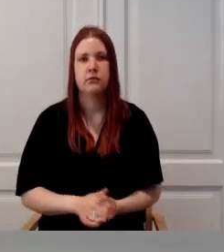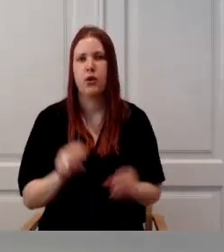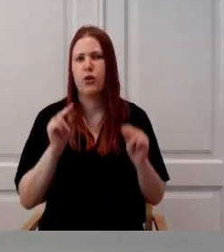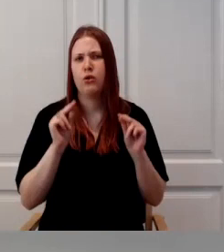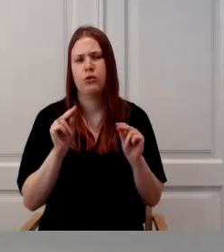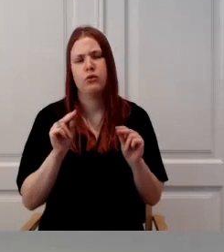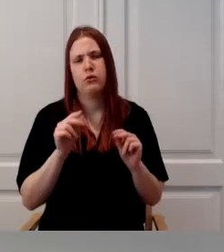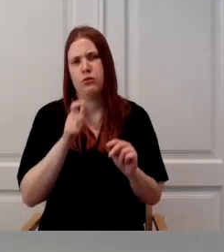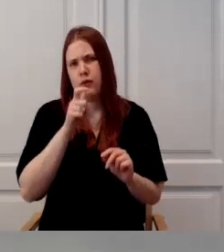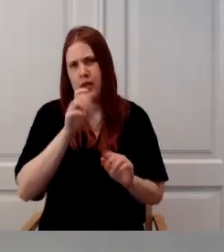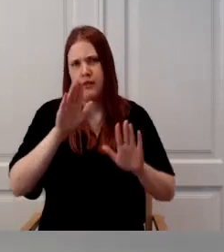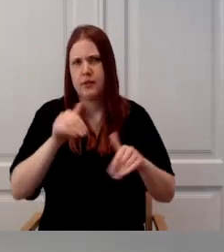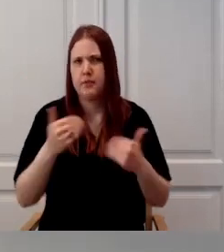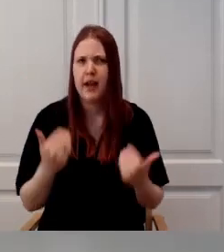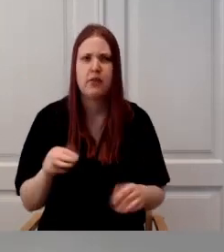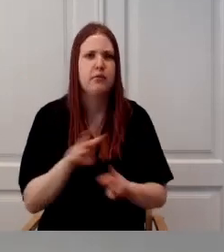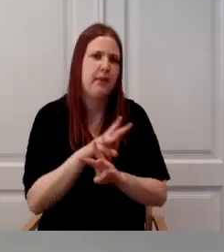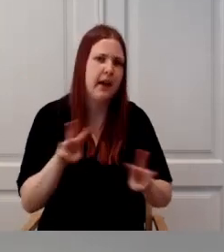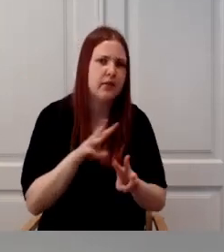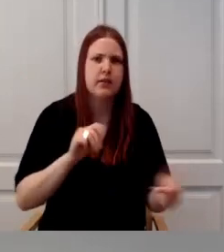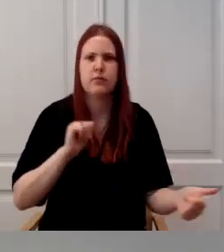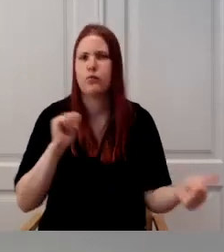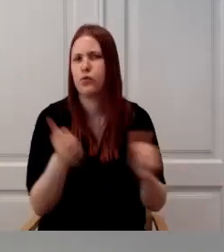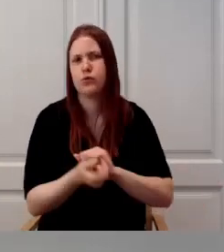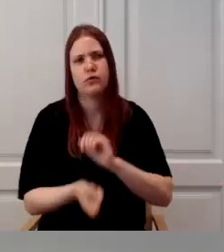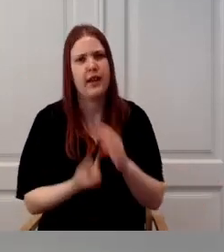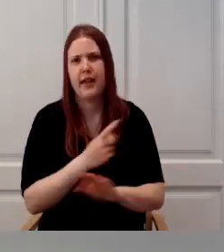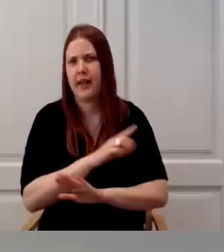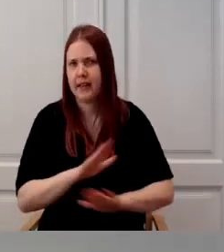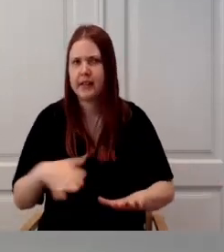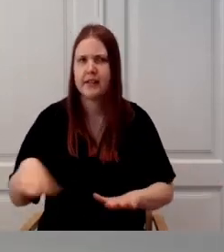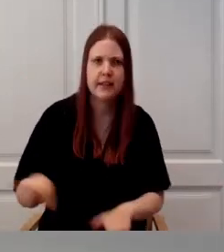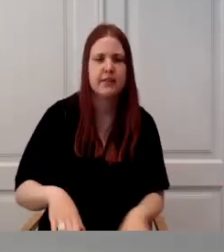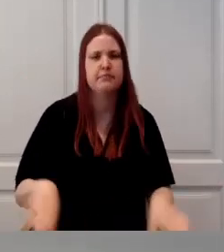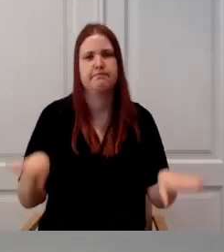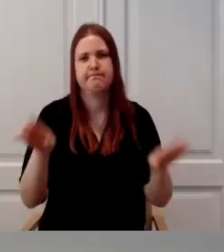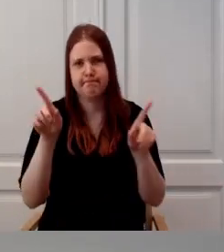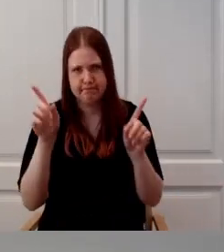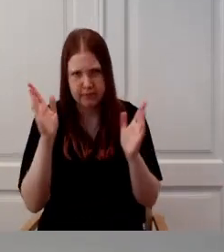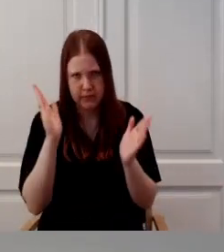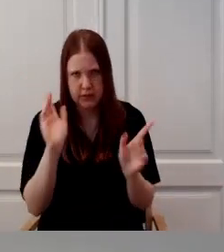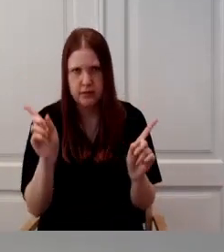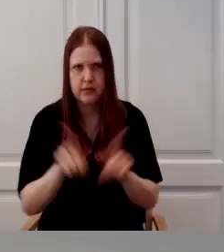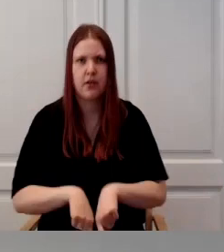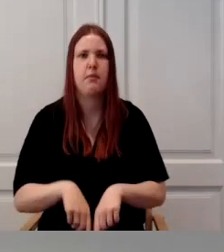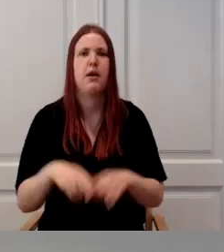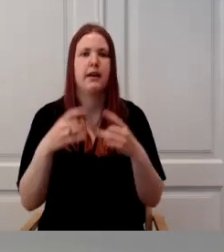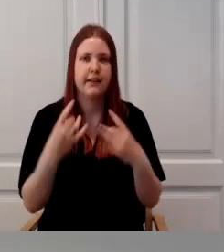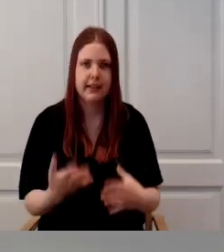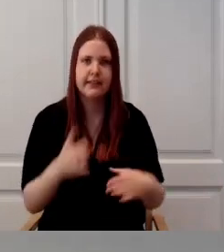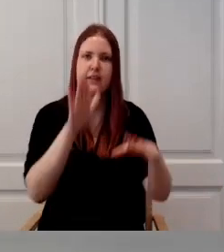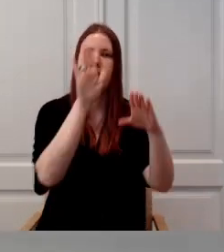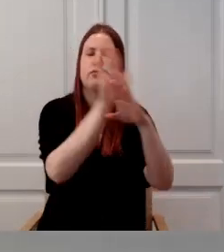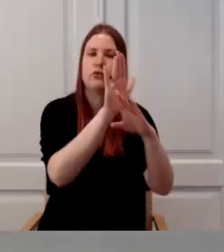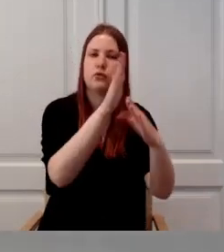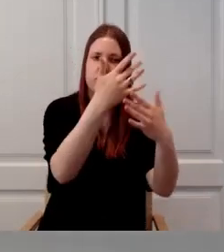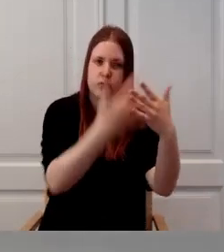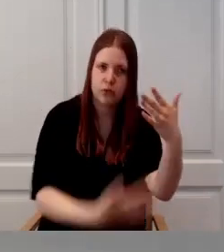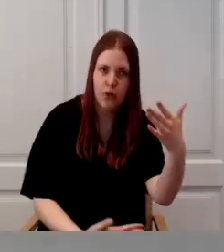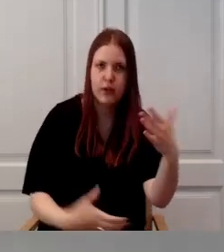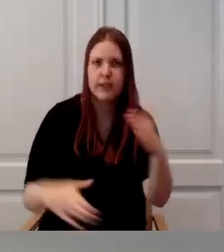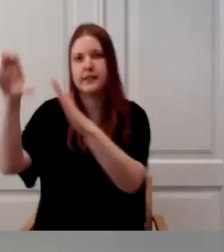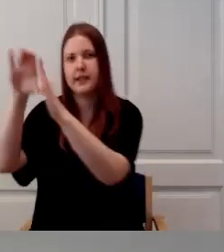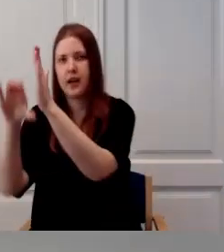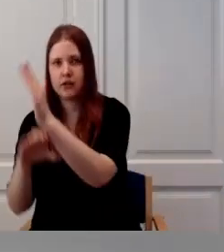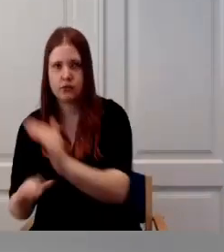mingisugust metoodika muutumist, kõik jääb samaks. Lihtsalt me viime definitsioonid vastavus selle, kui nii nagu on tege tõigusluumist